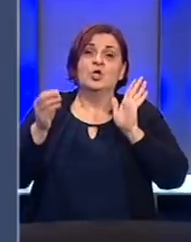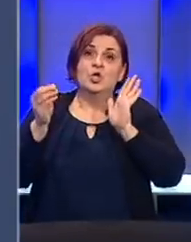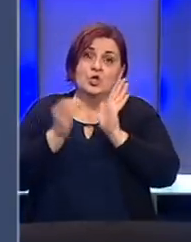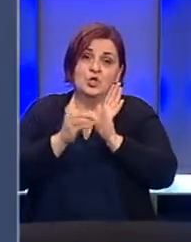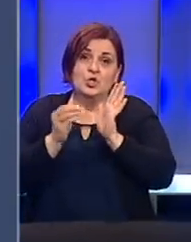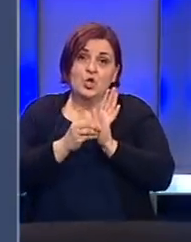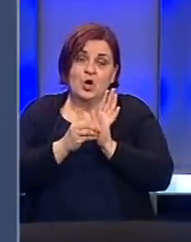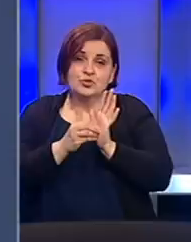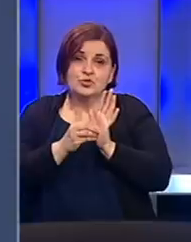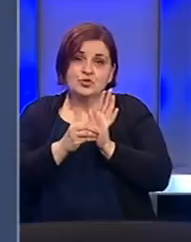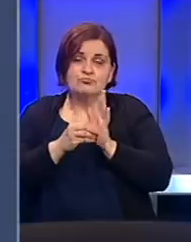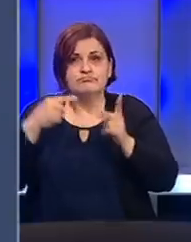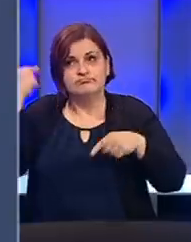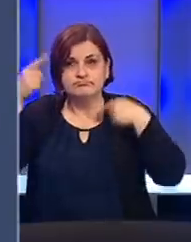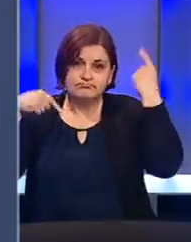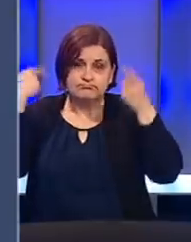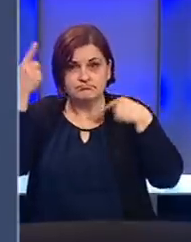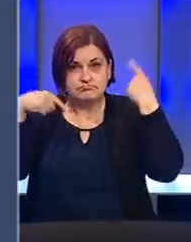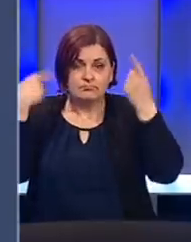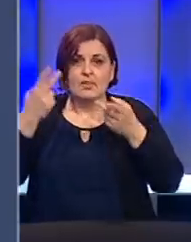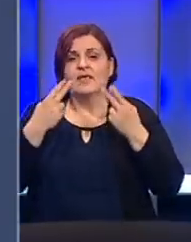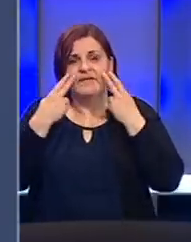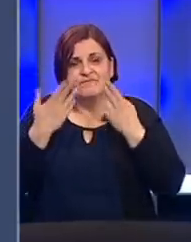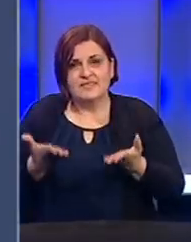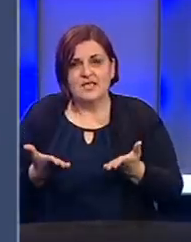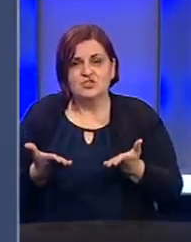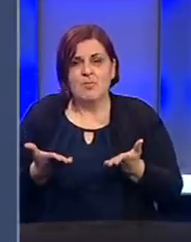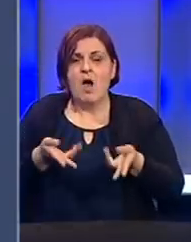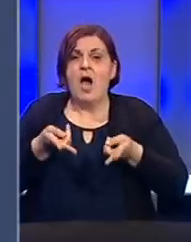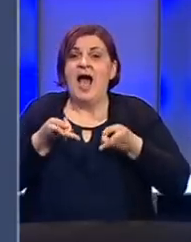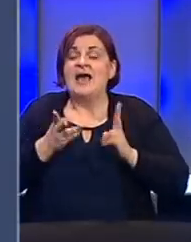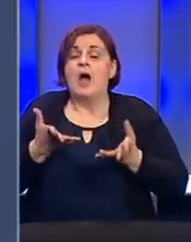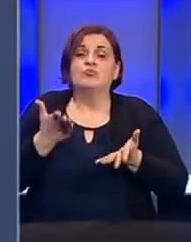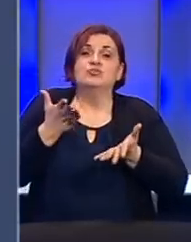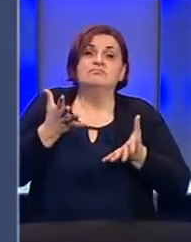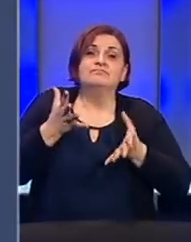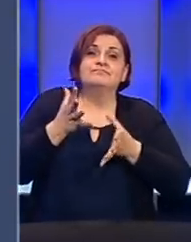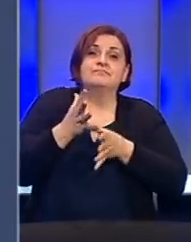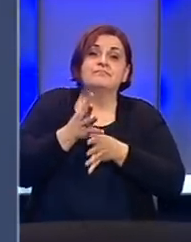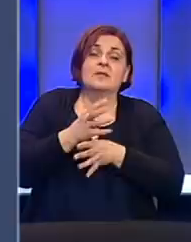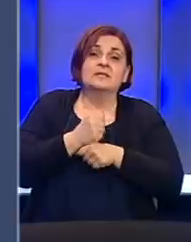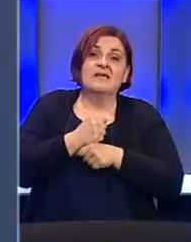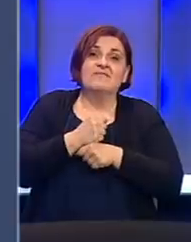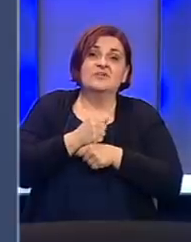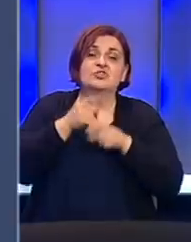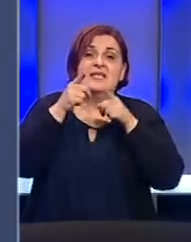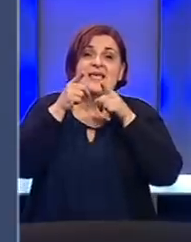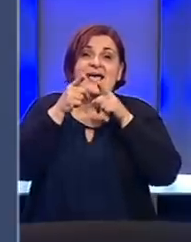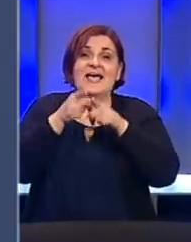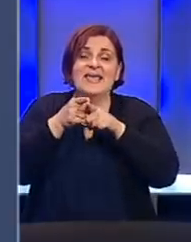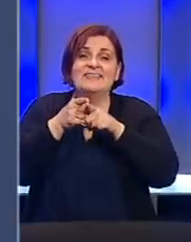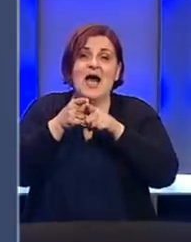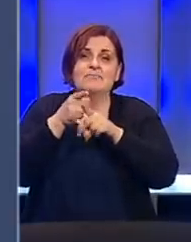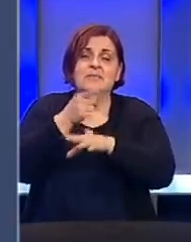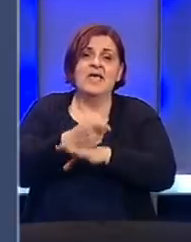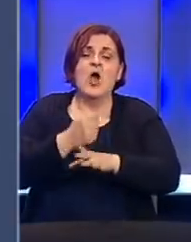promišljati i vidjet ćemo kako će završiti ta zapovjed koja